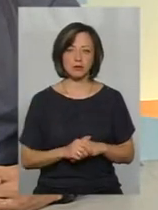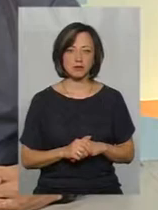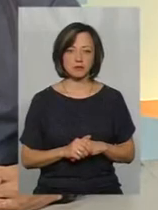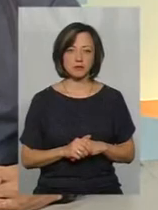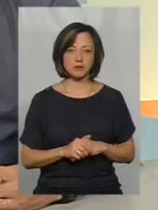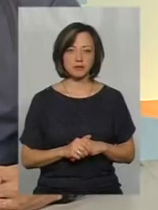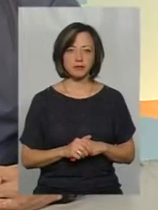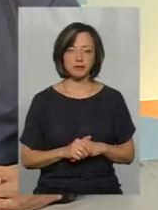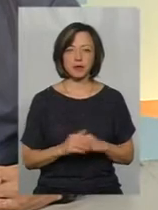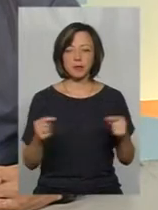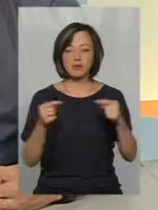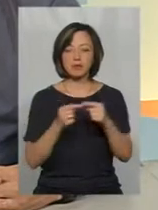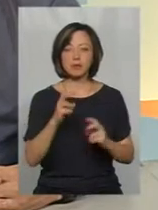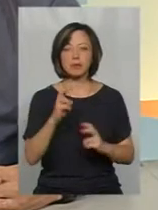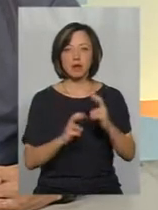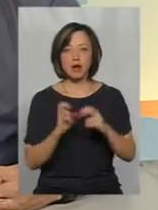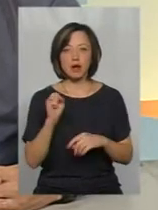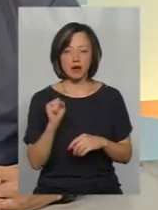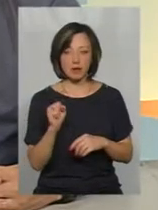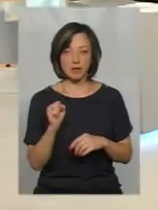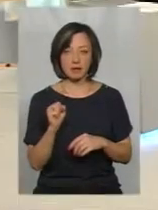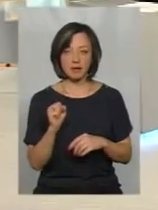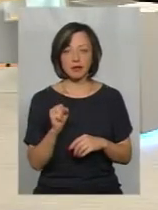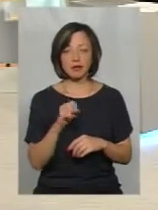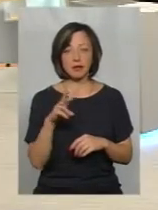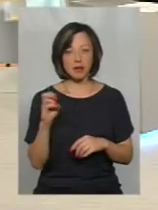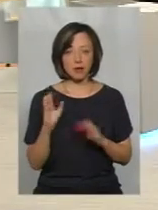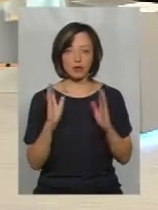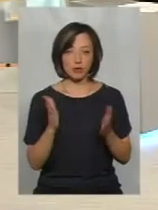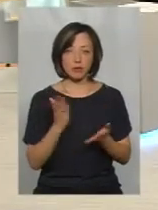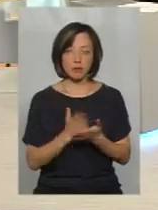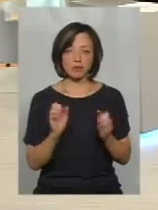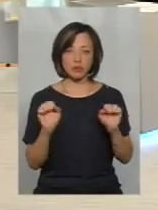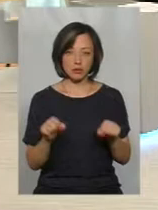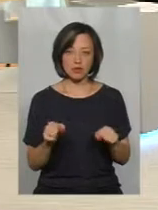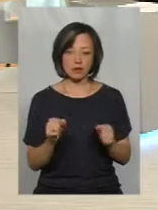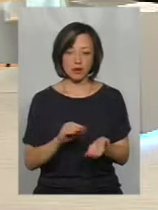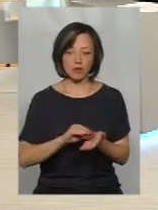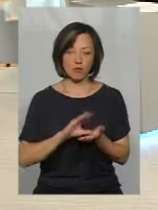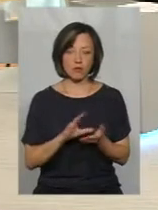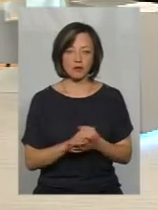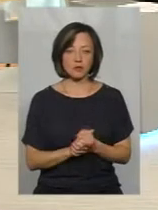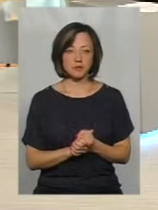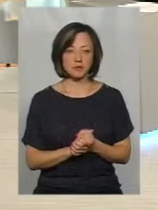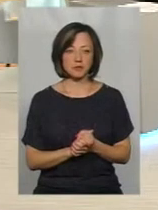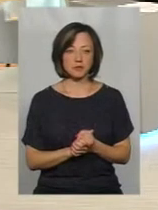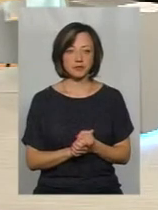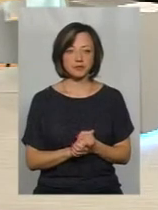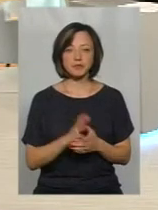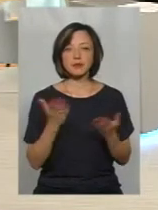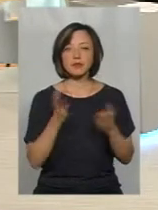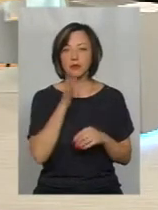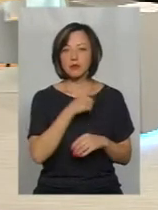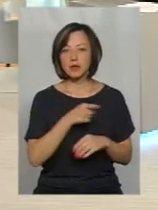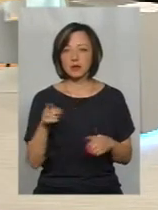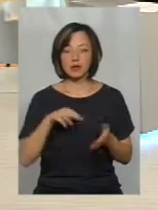підприємства. Ну, але буде мати можливість і акумулювати в тому числі. Але все ж таки, за який період